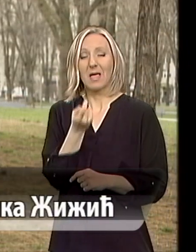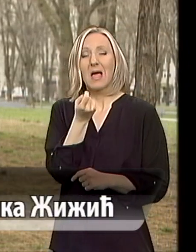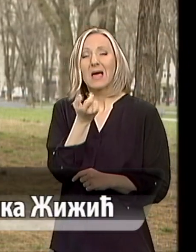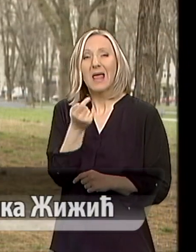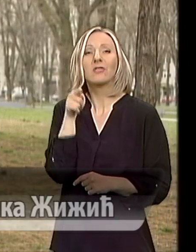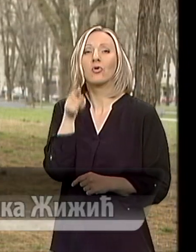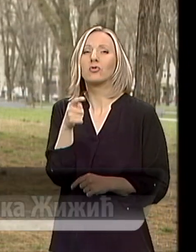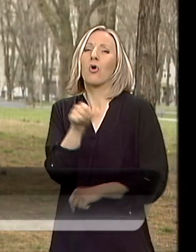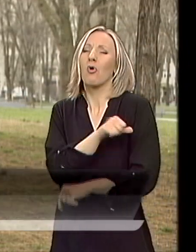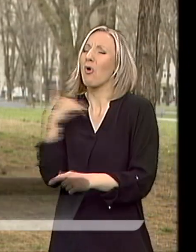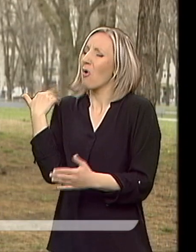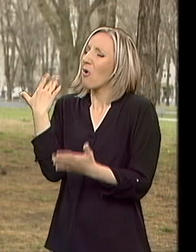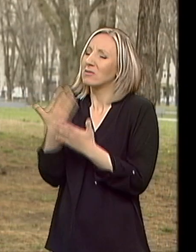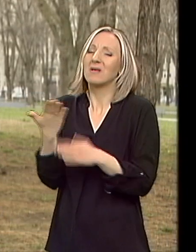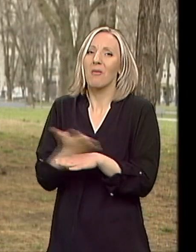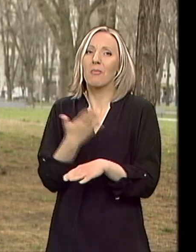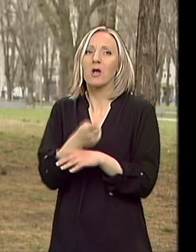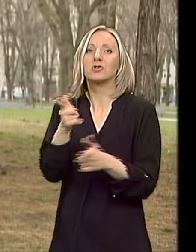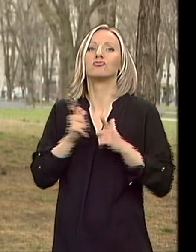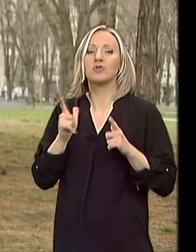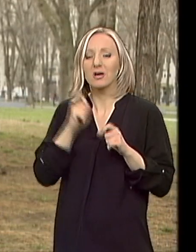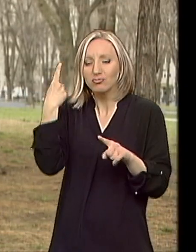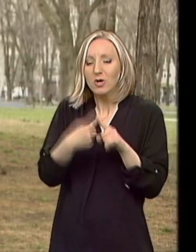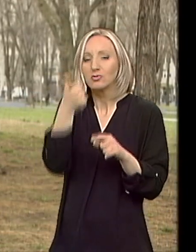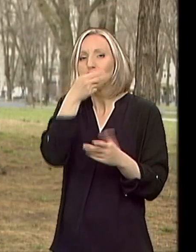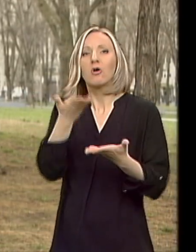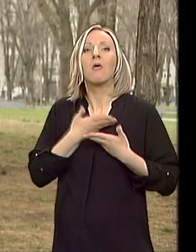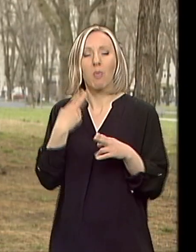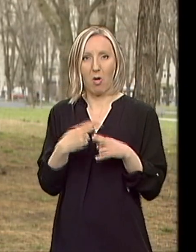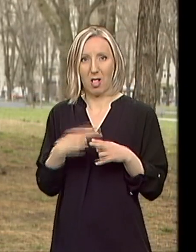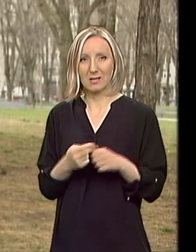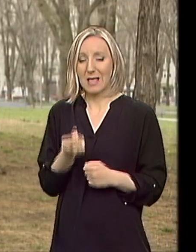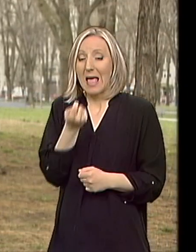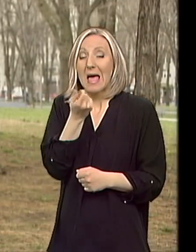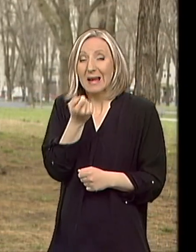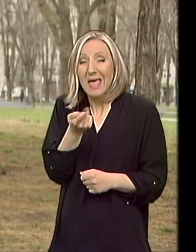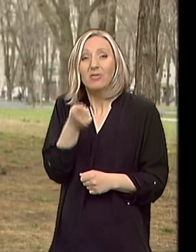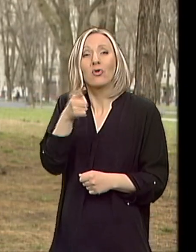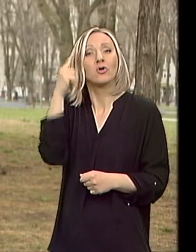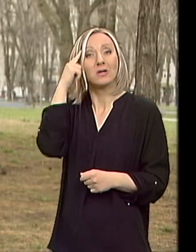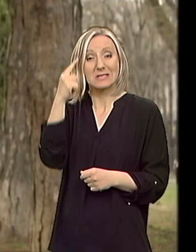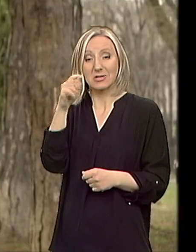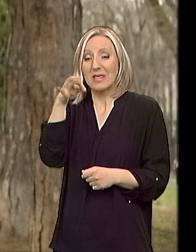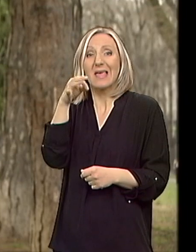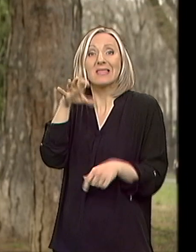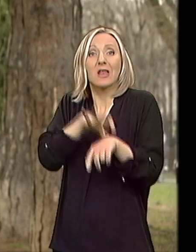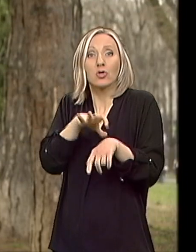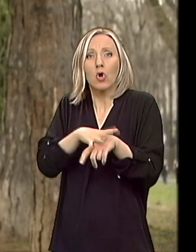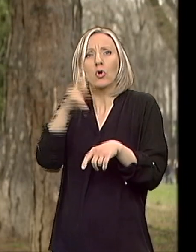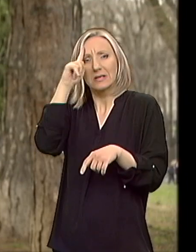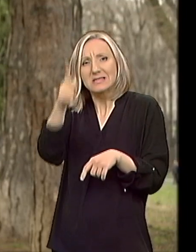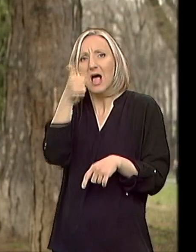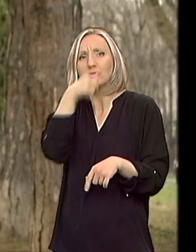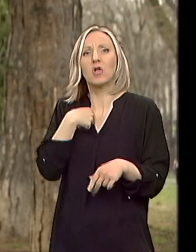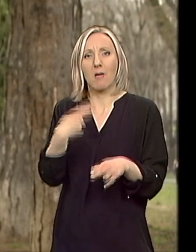diagnozu. Redko je kada je jedini lekar koji poznaje tvoju bolest na drugom kraju svijeta. Redko je